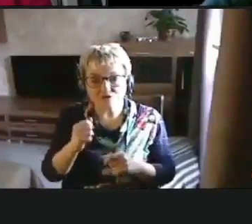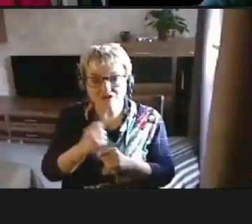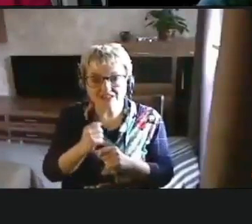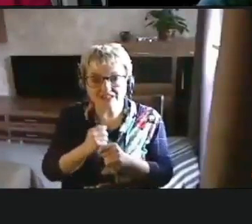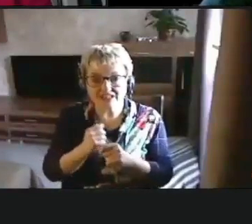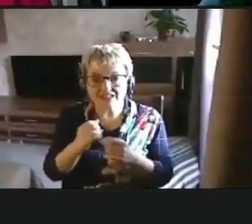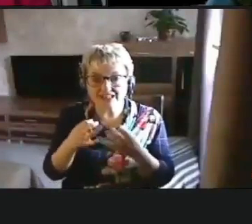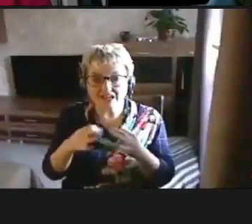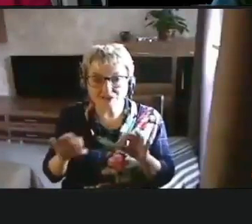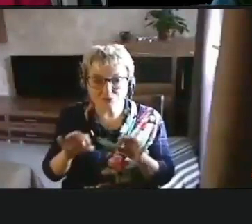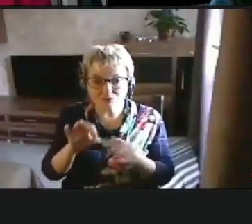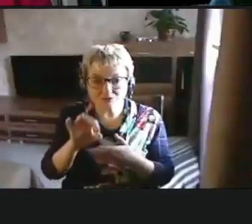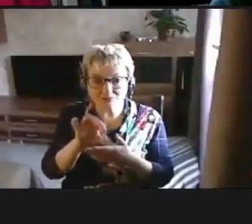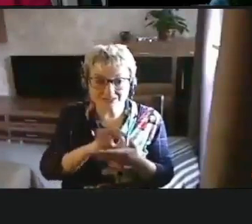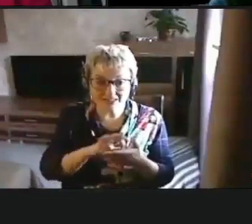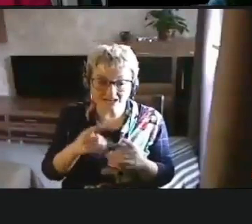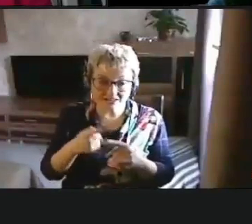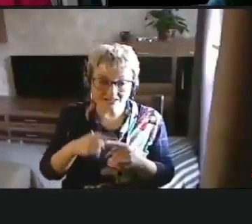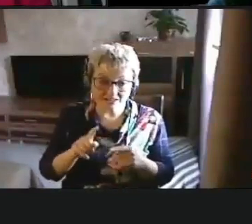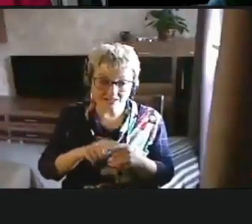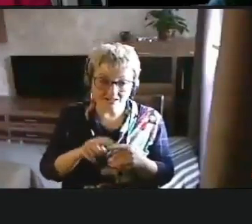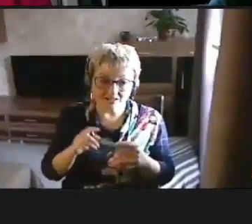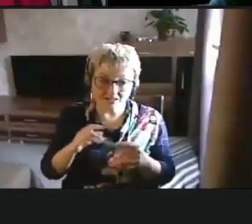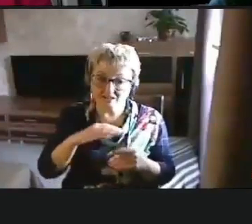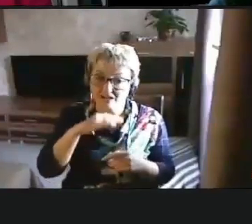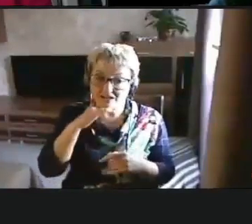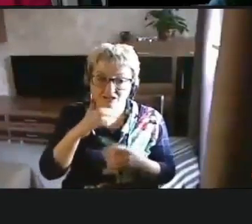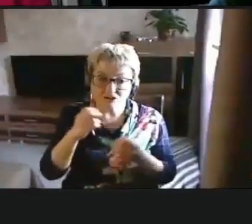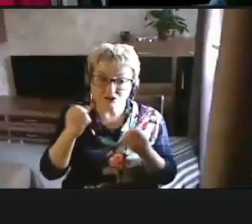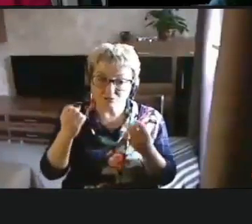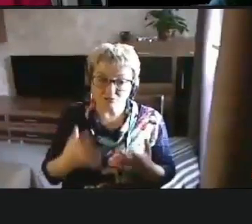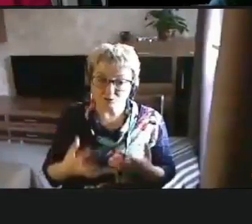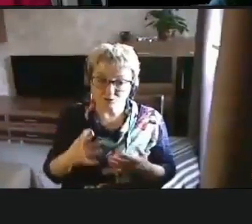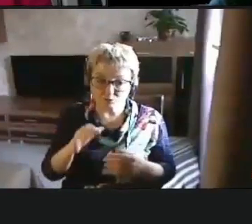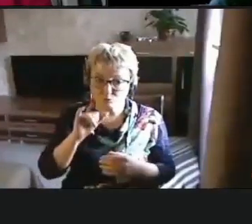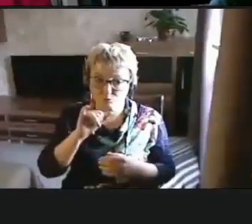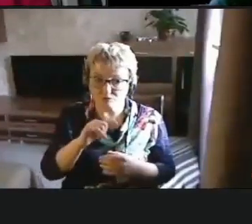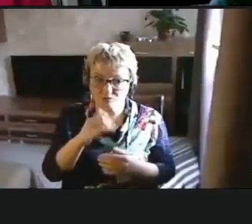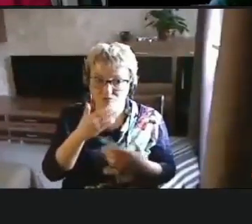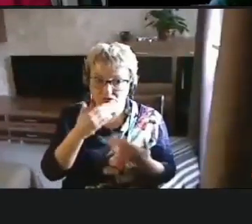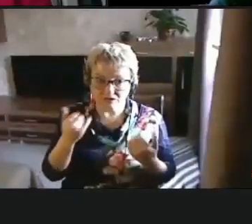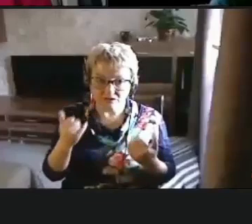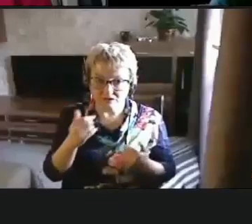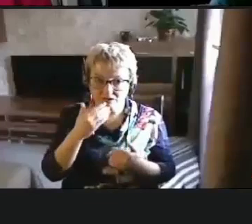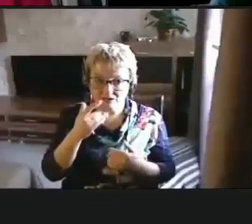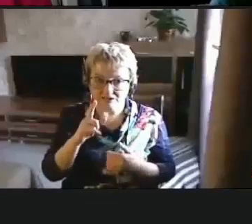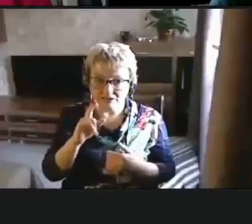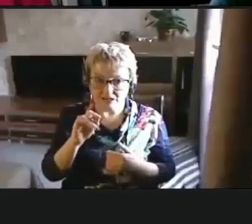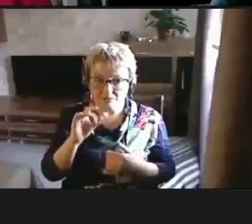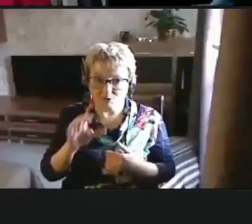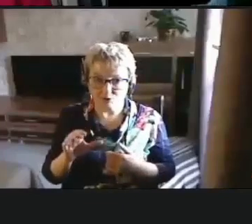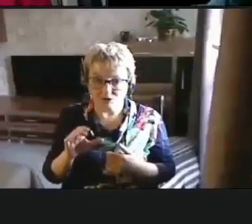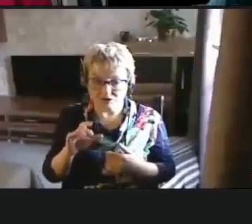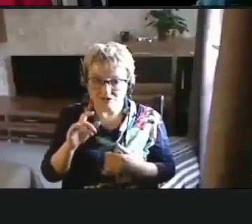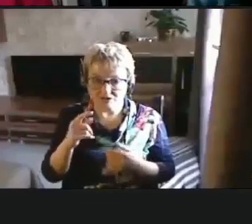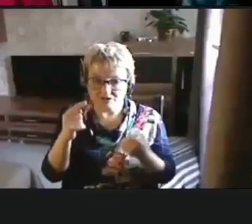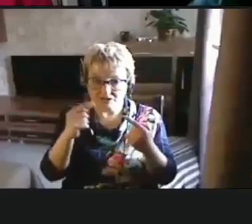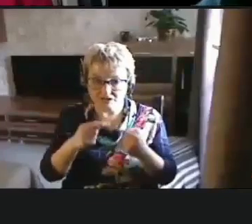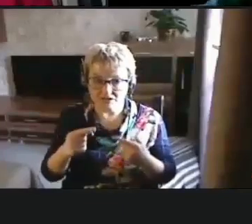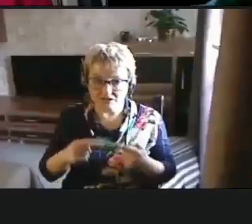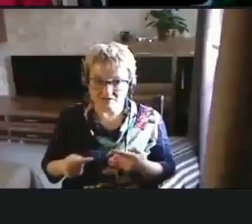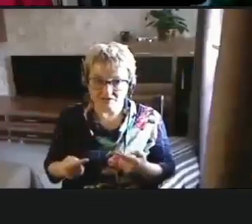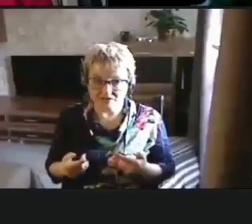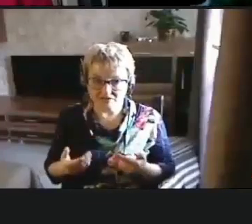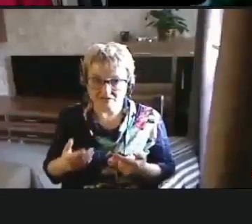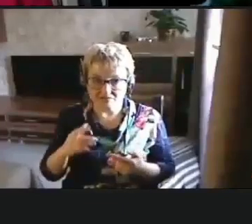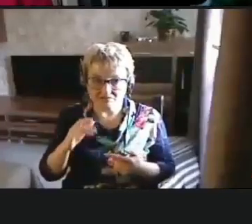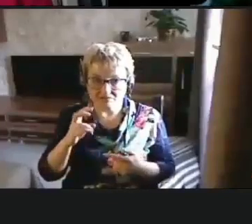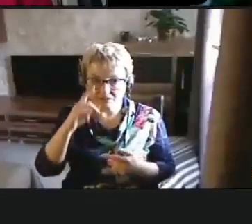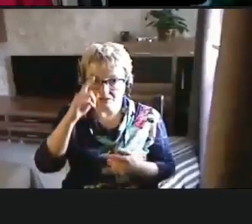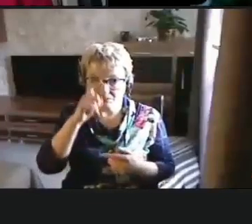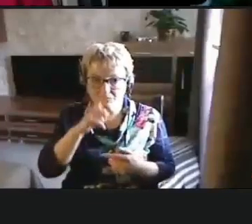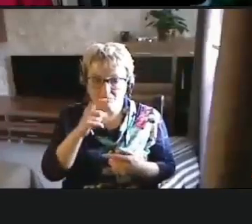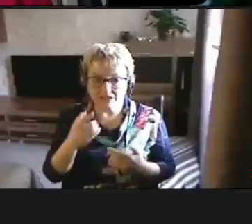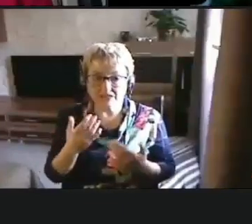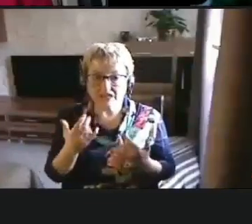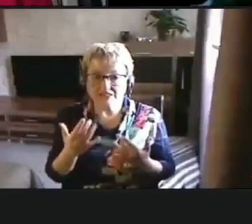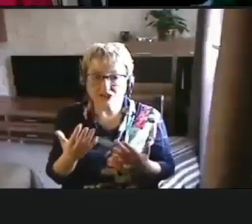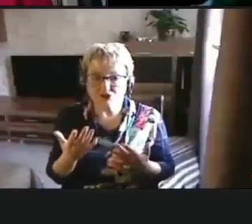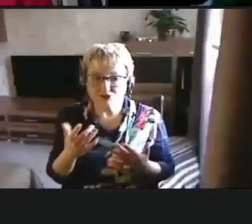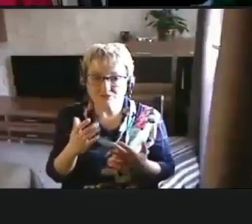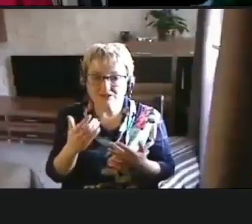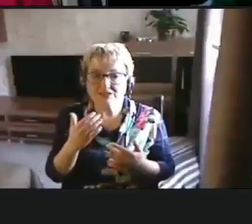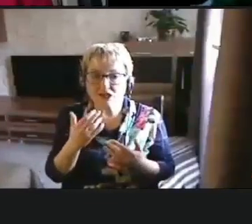доступным сразу это тоже достаточно просто. Просто у него нет такого запроса и, соответственно, они не понимают, а зачем?